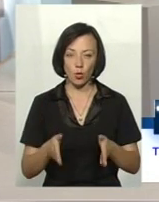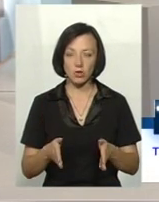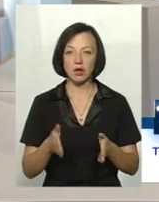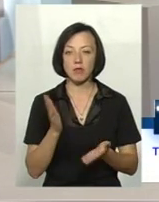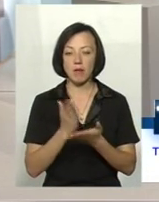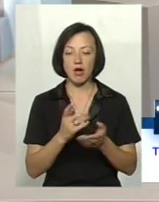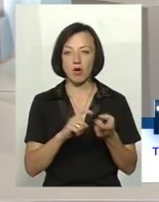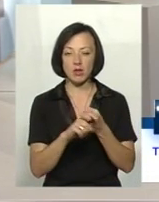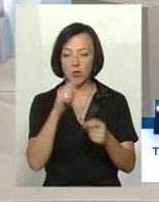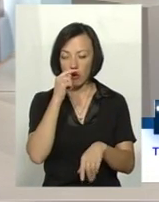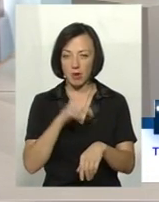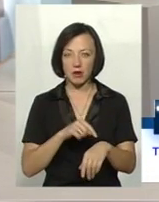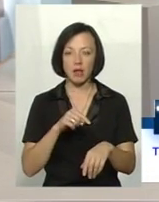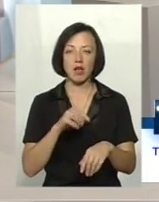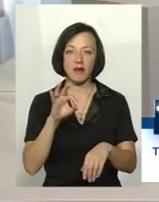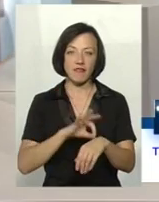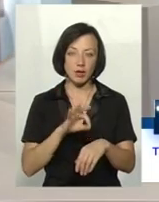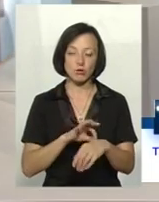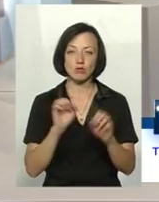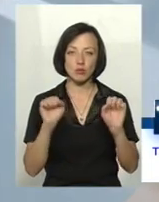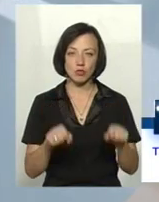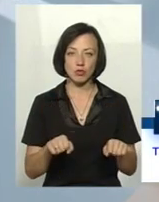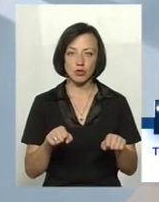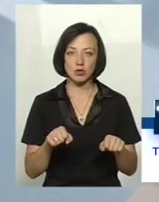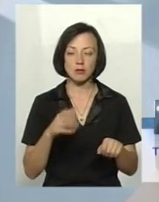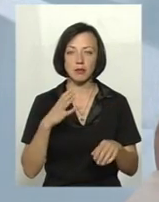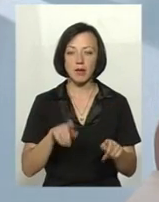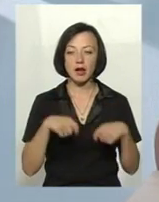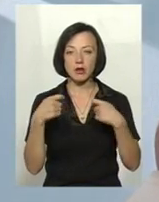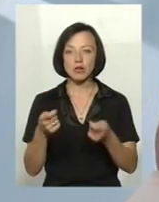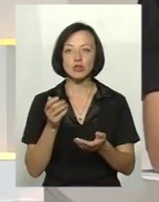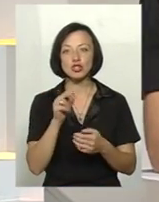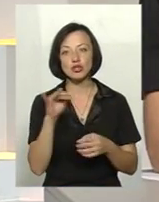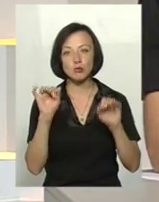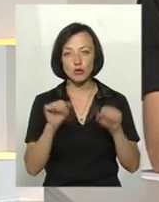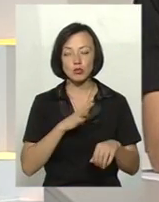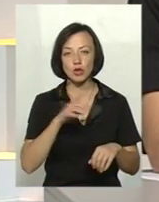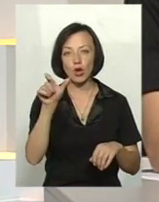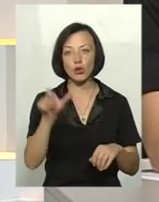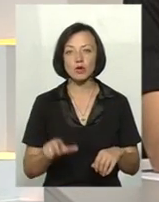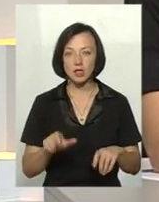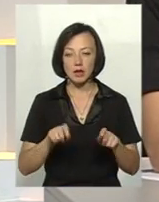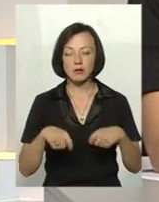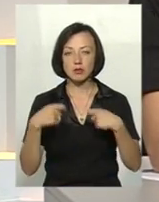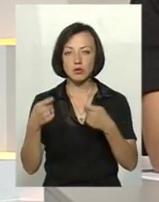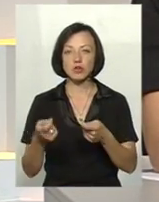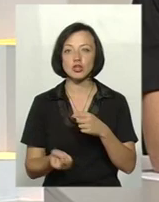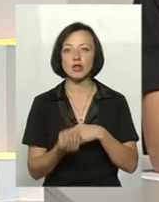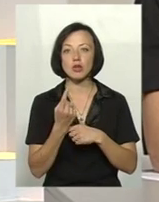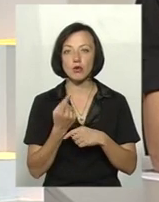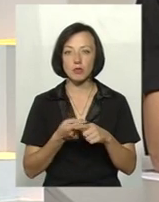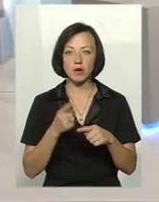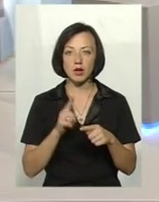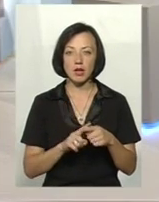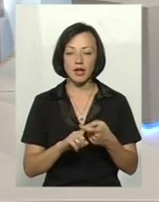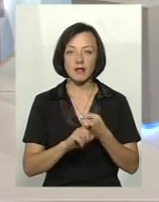попадає на неї вірус, і вона може переносити. А чи може бути людина з будь ну, власне, джерелом інфекції?